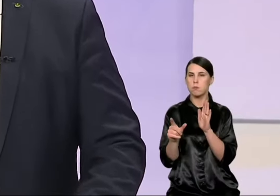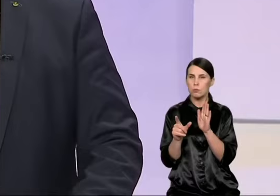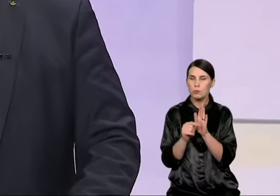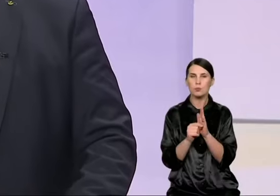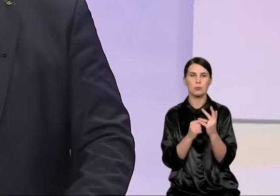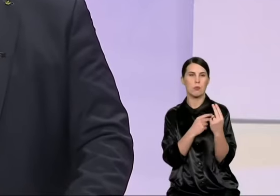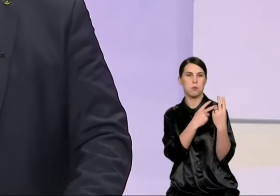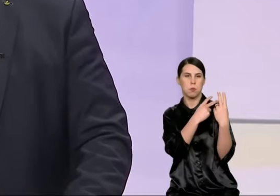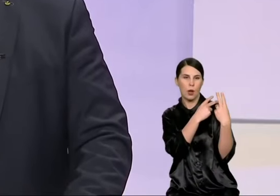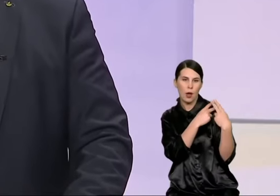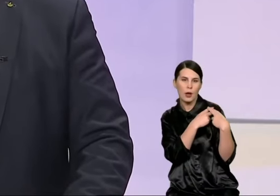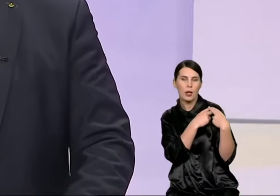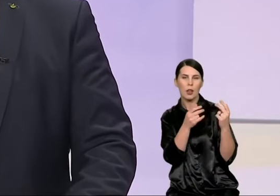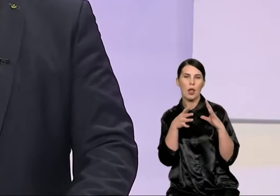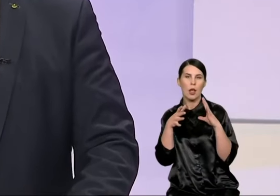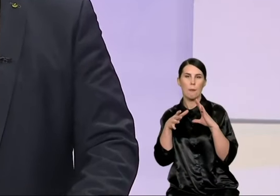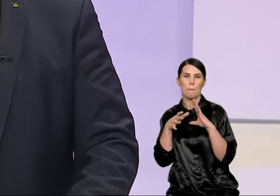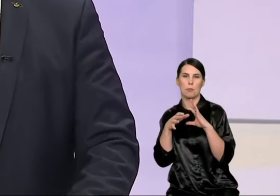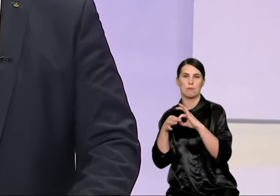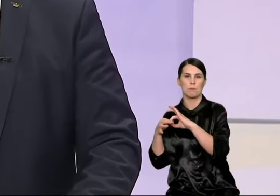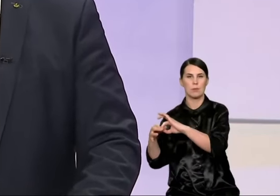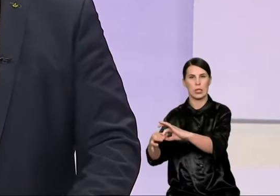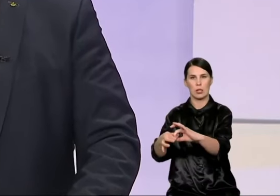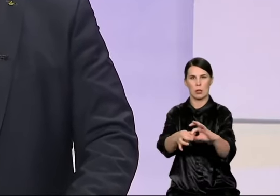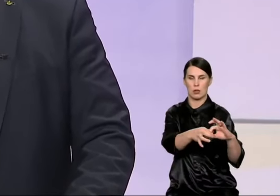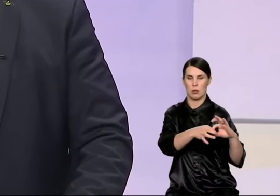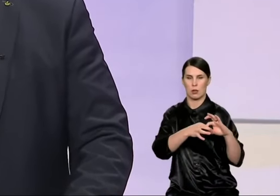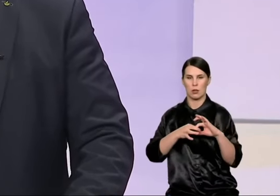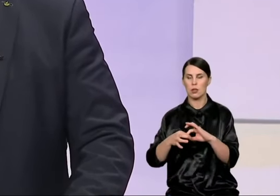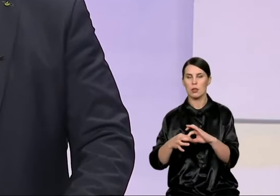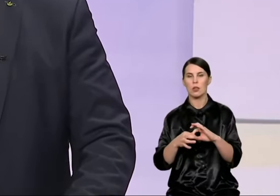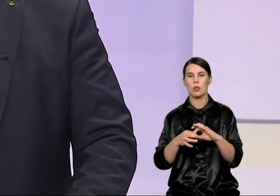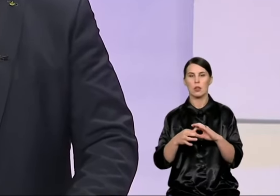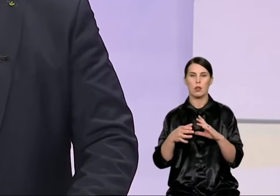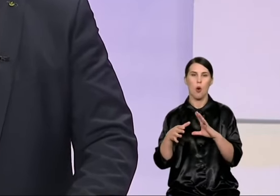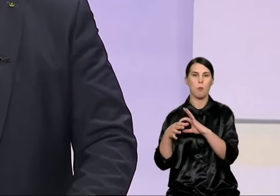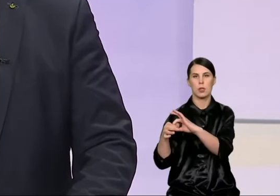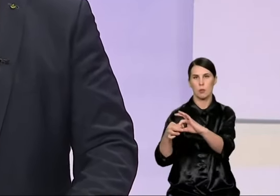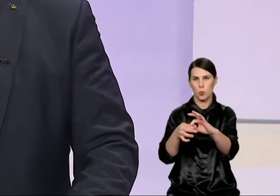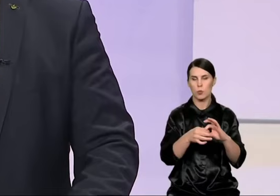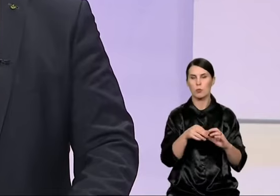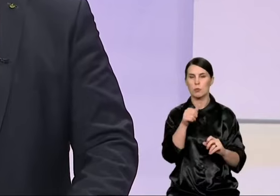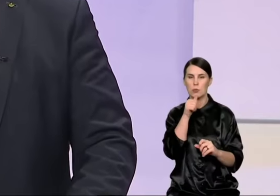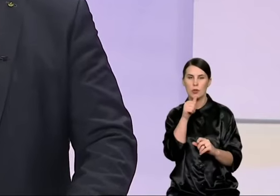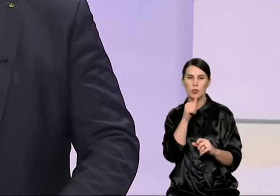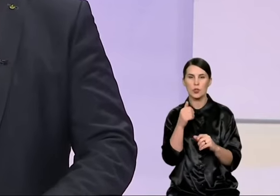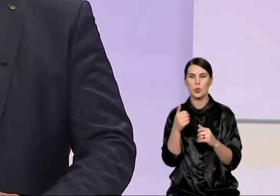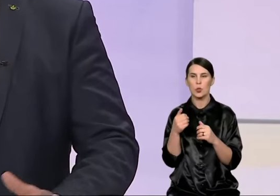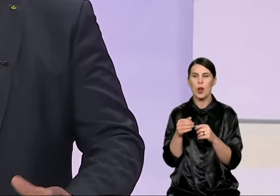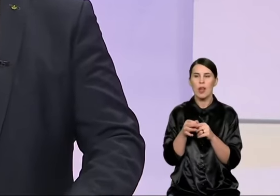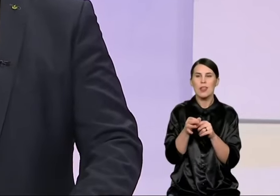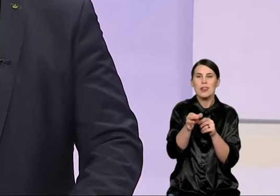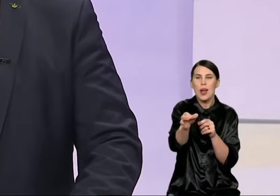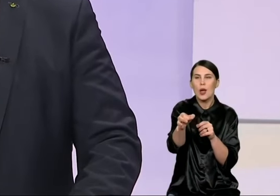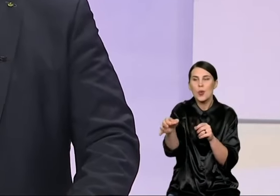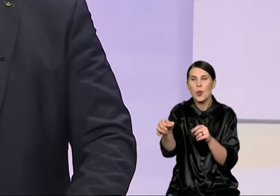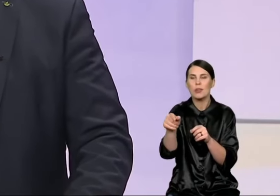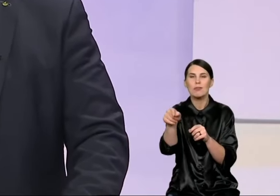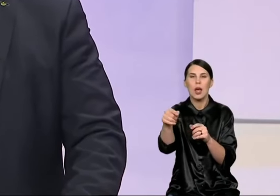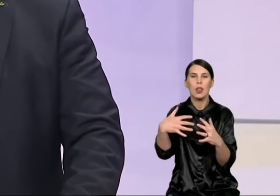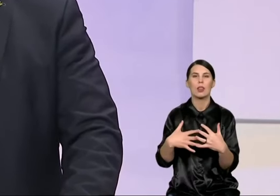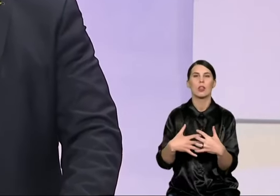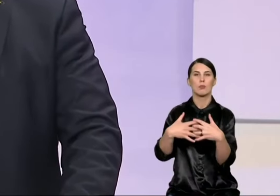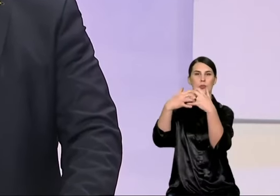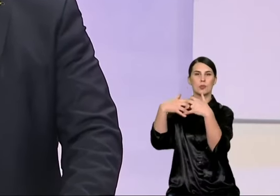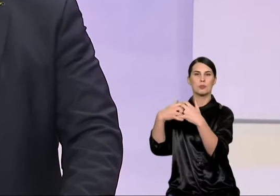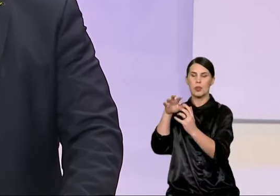optimizuoti taip. Reiškia, privatus darželiai, tarkim, kažkur tai į rajonus jie nepajudės. Turi būti vis tik tai